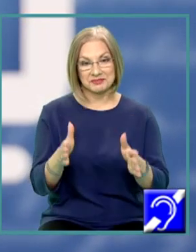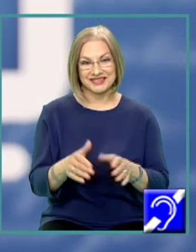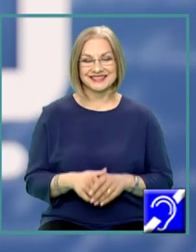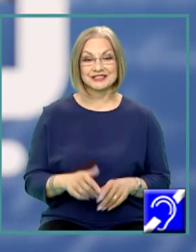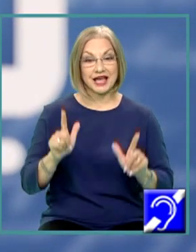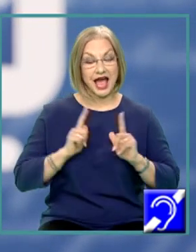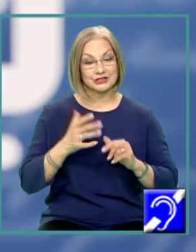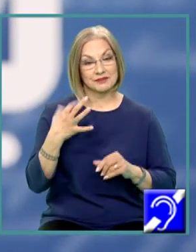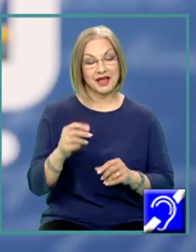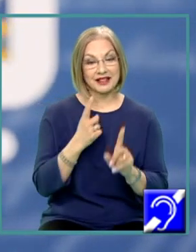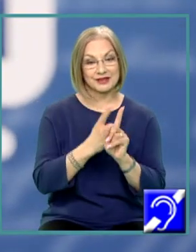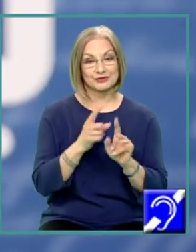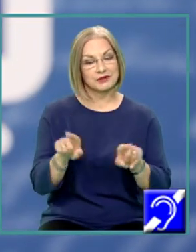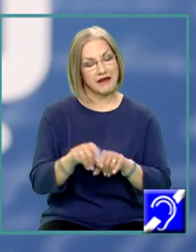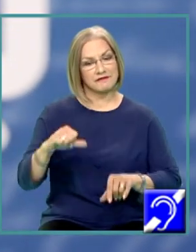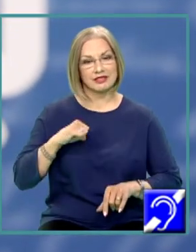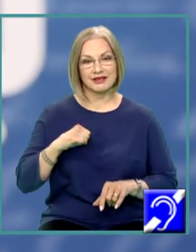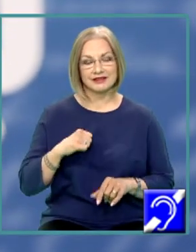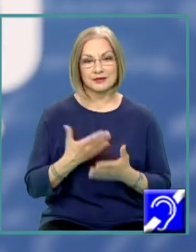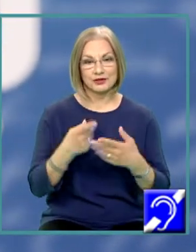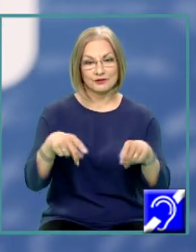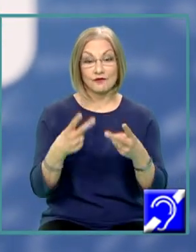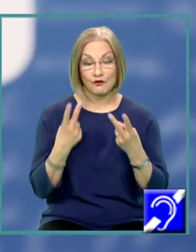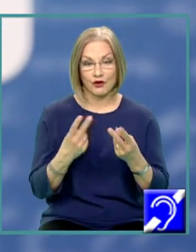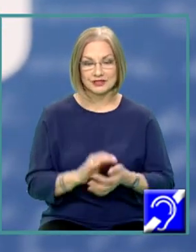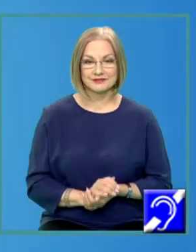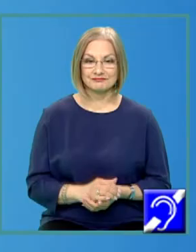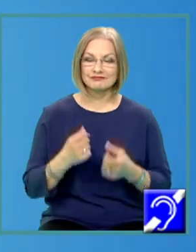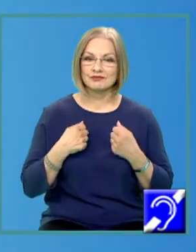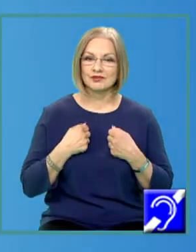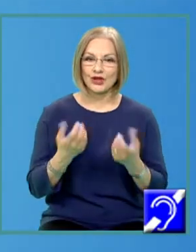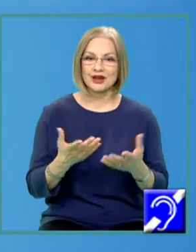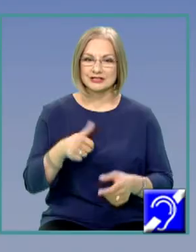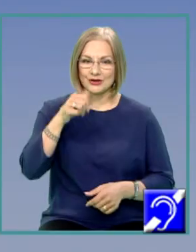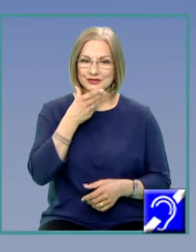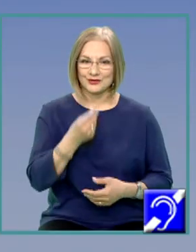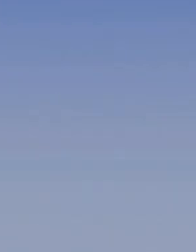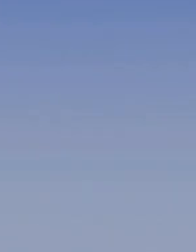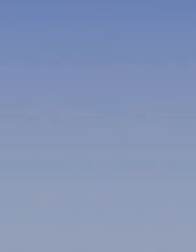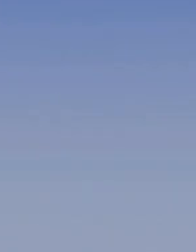când vă aștept cu alte cursuri la fel de interesante și utile. Vă doresc o zi cât mai plăcută!